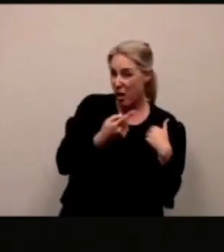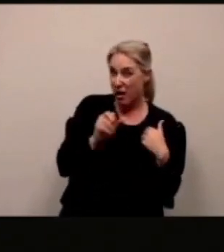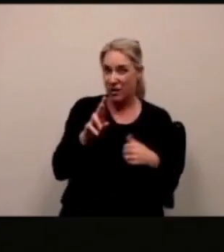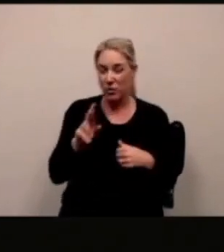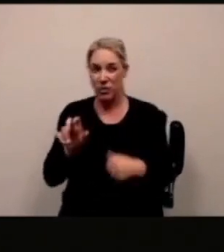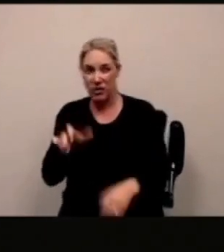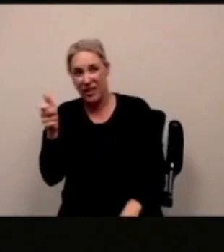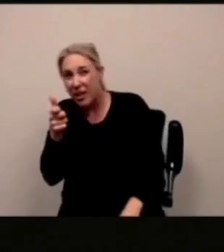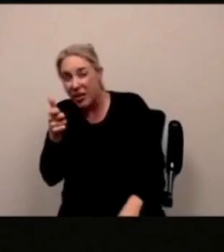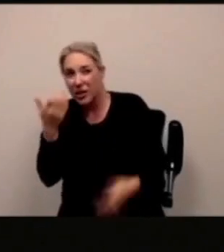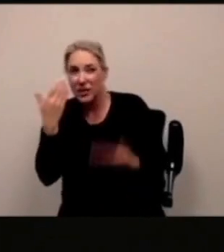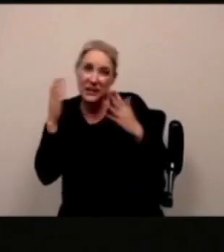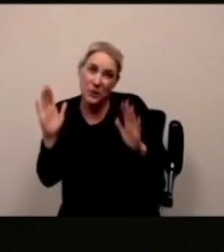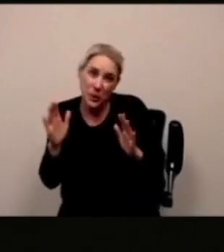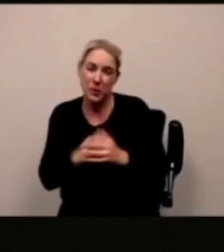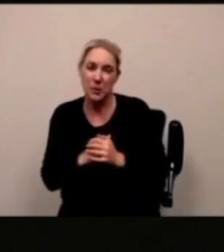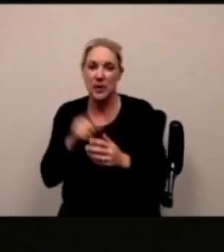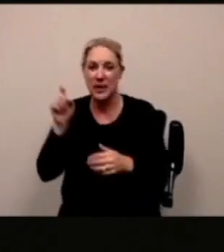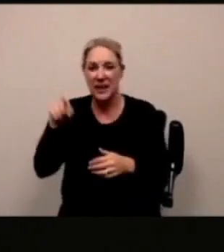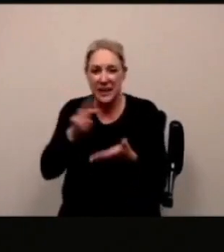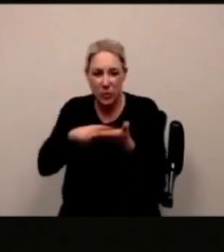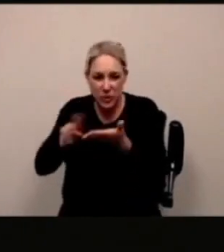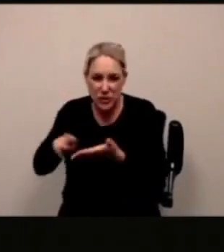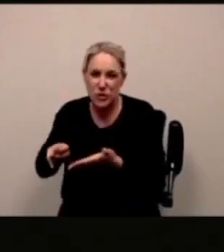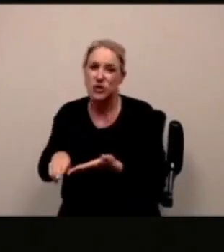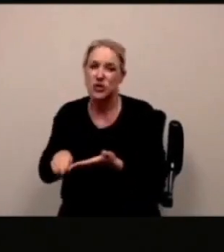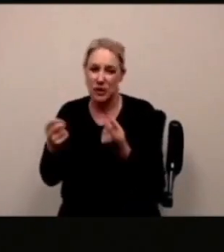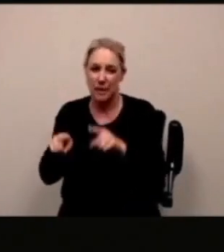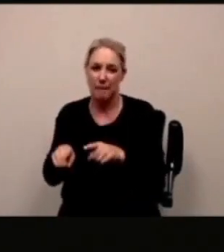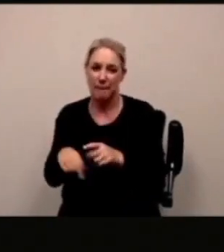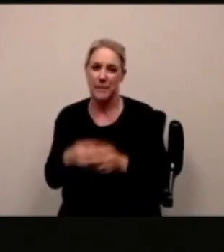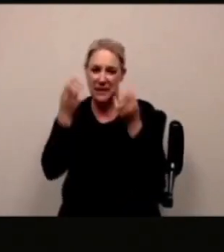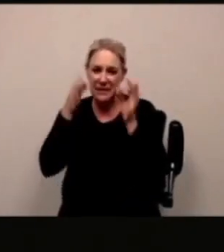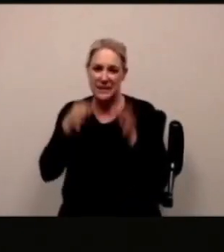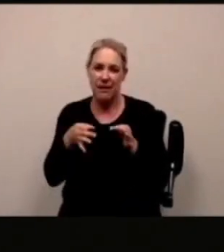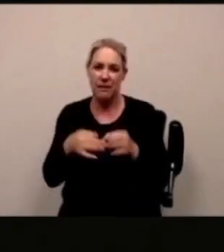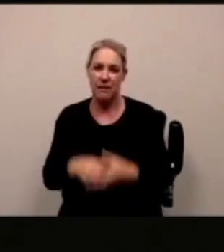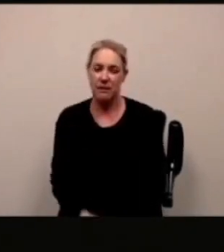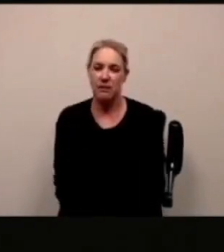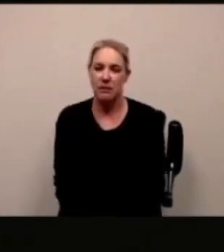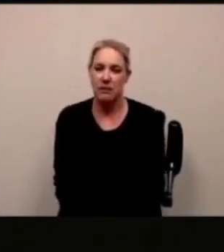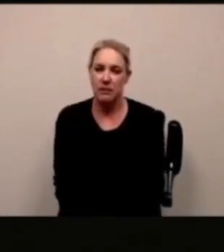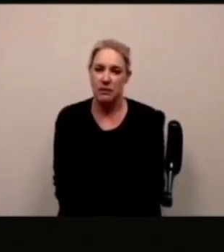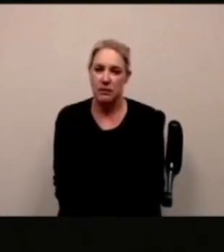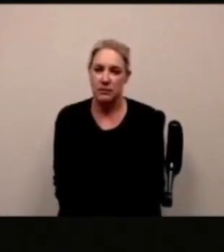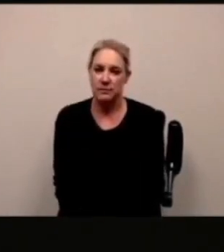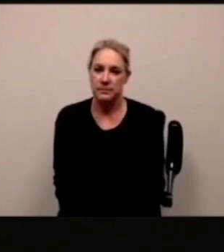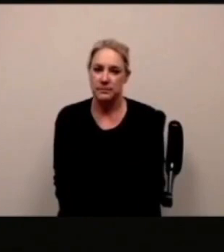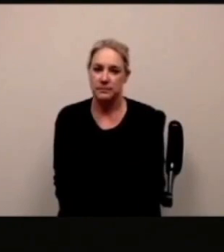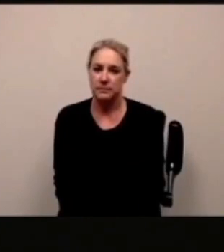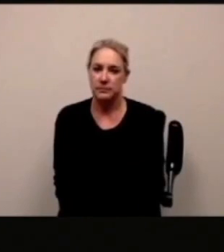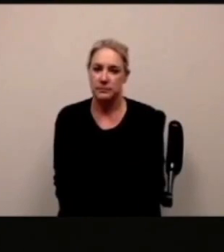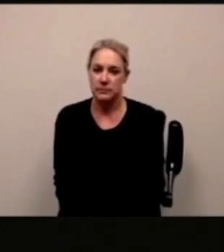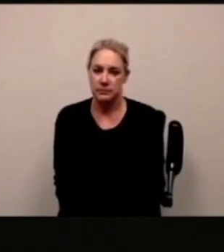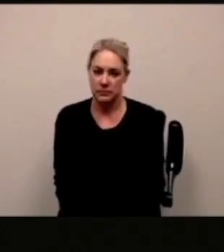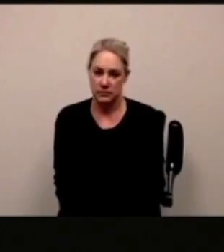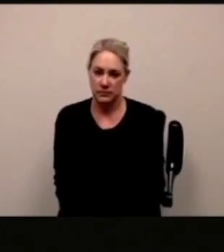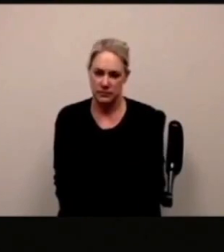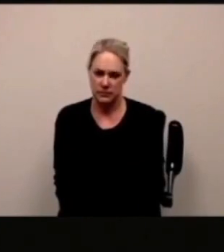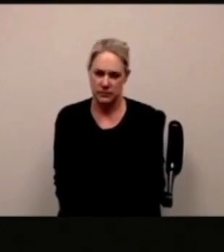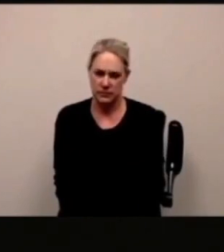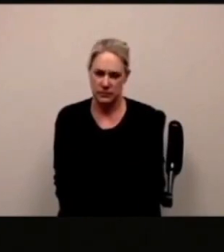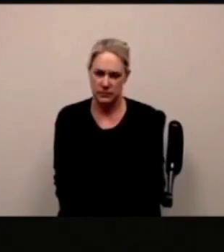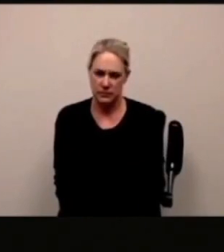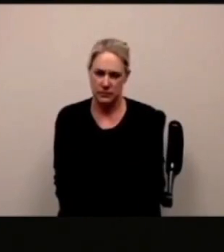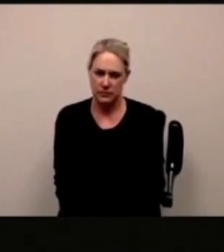cose che può essere un po' confuso per la gente perché puoi avere uno puoi avere l'altro bisogna fare un